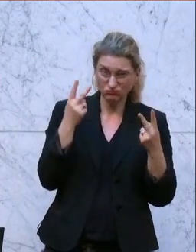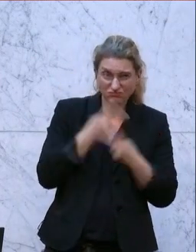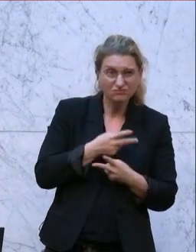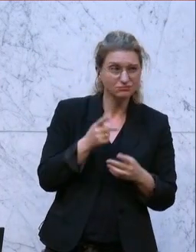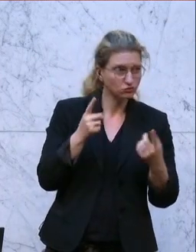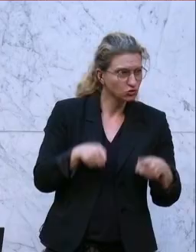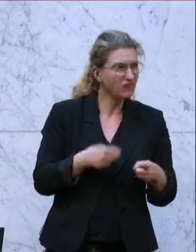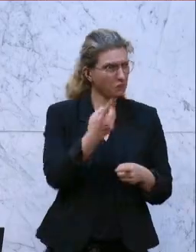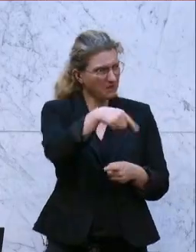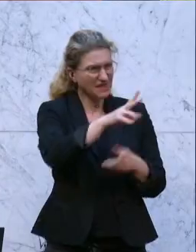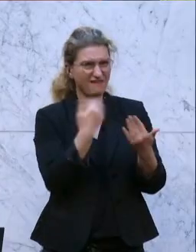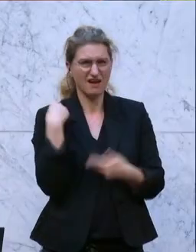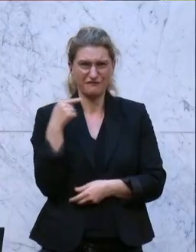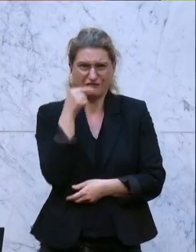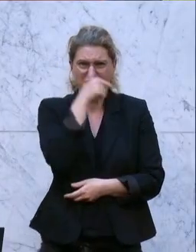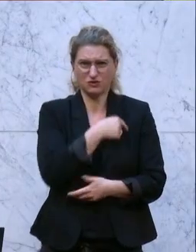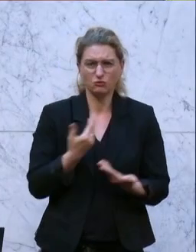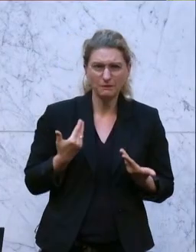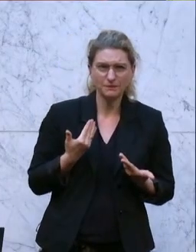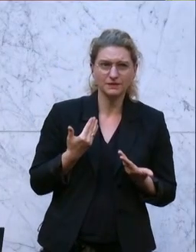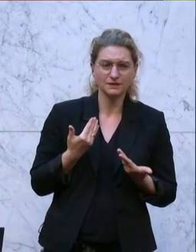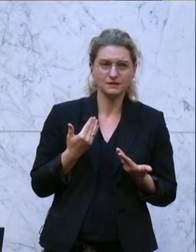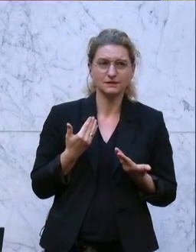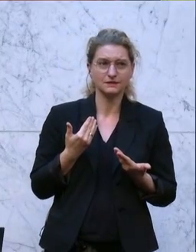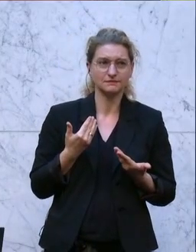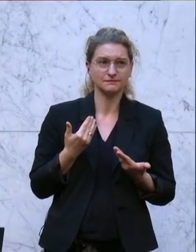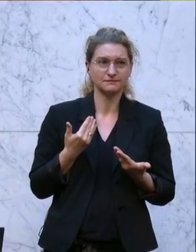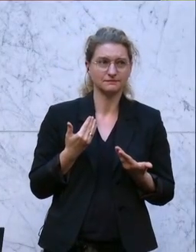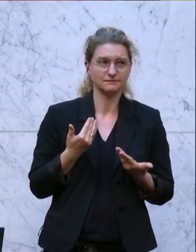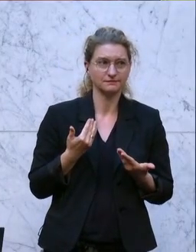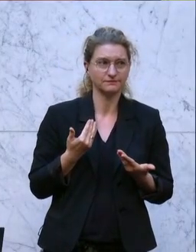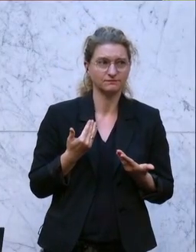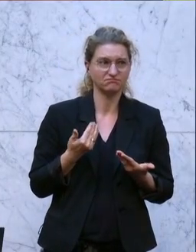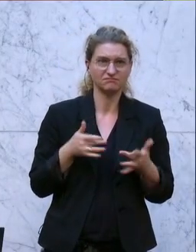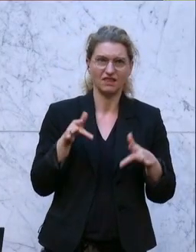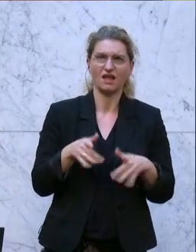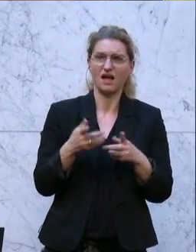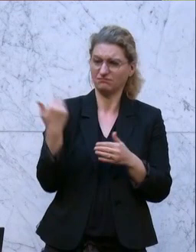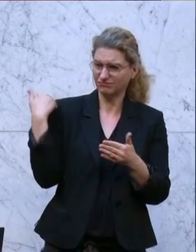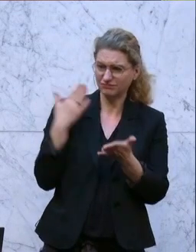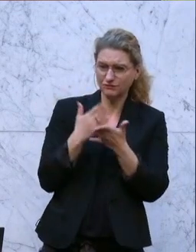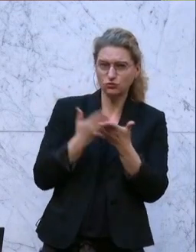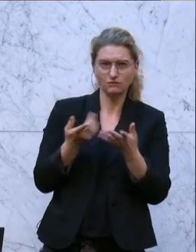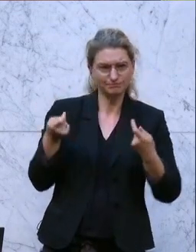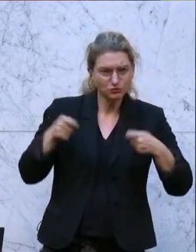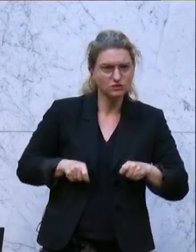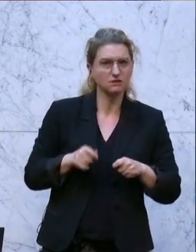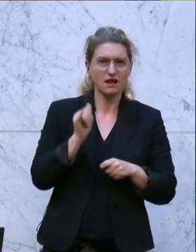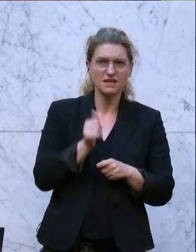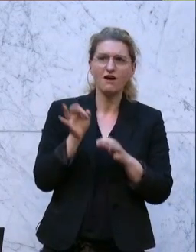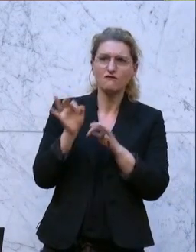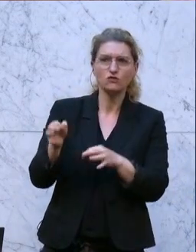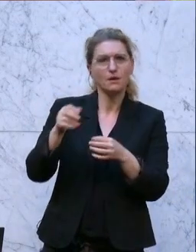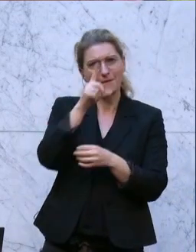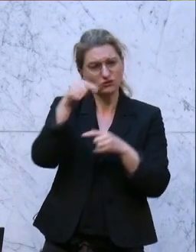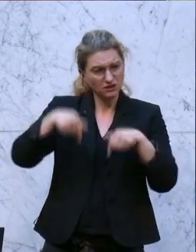weil ihr es verabsäumt, einen Beschluss zu fassen, dass es den Menschen in diesem